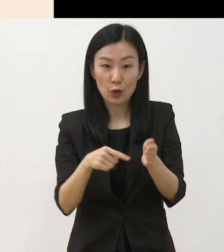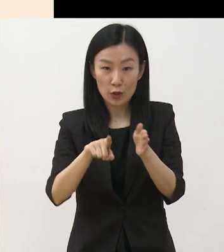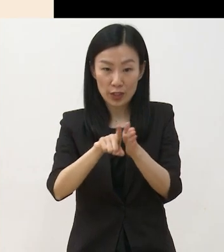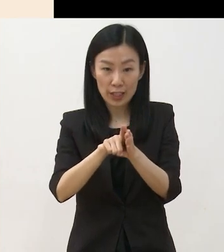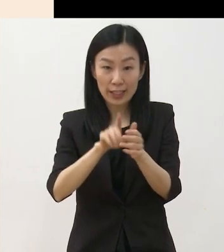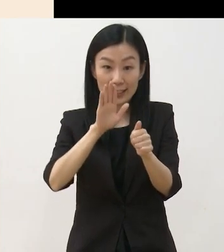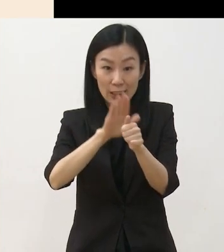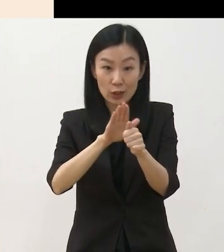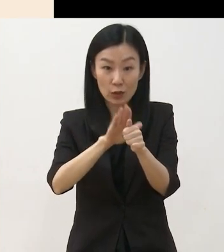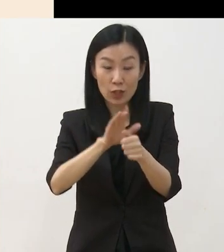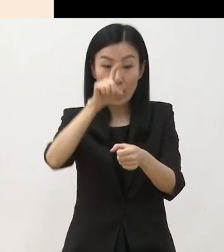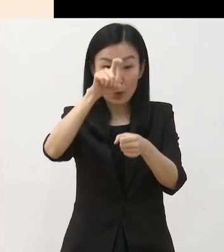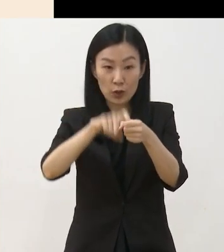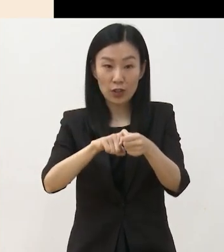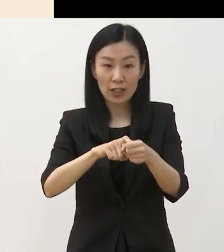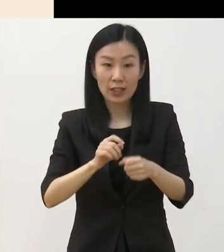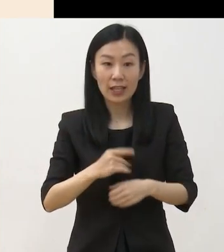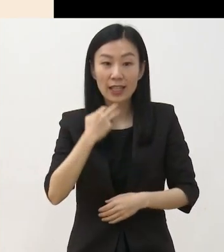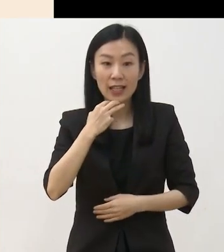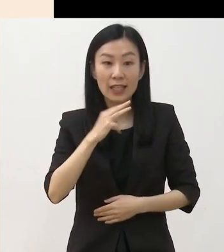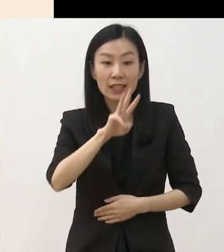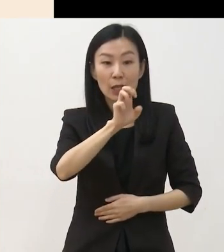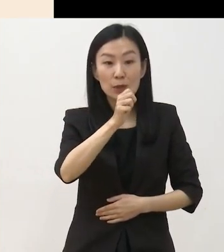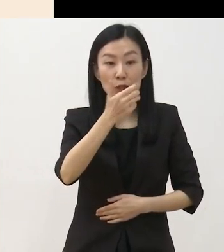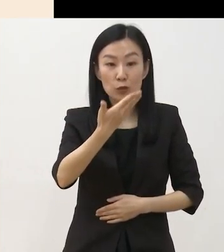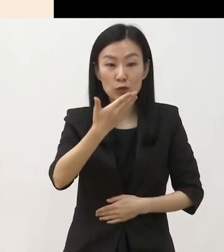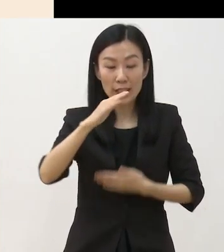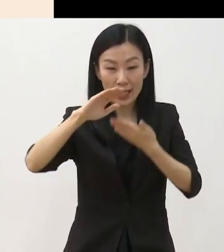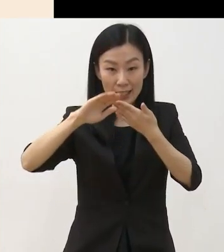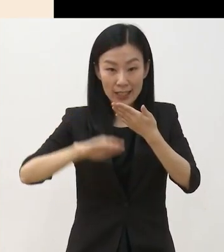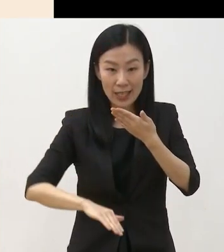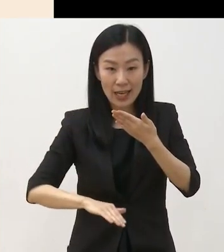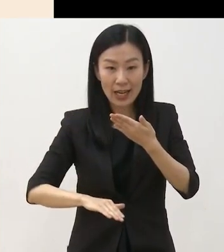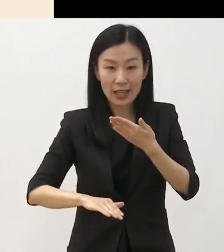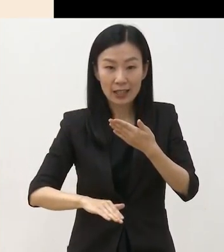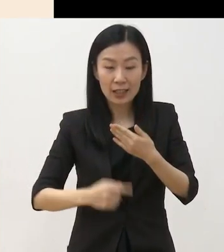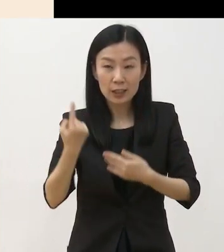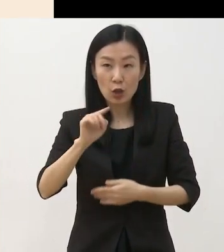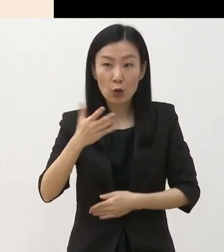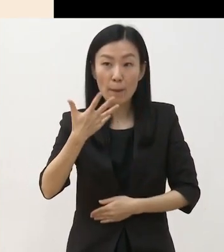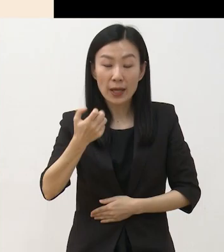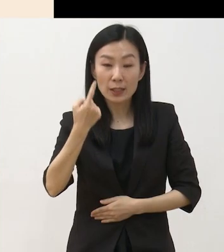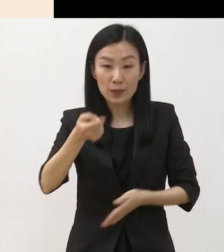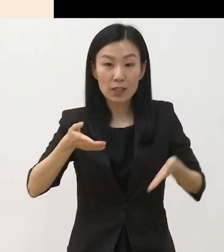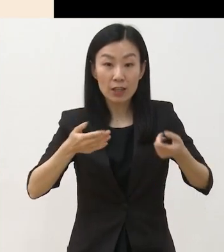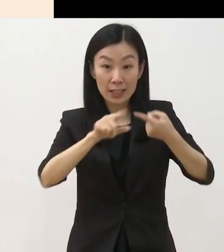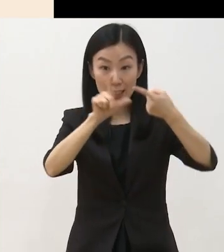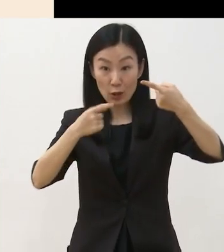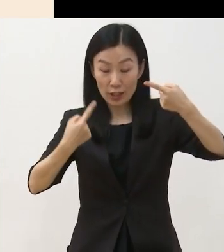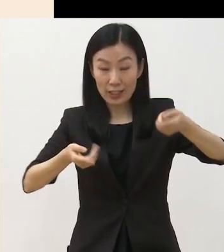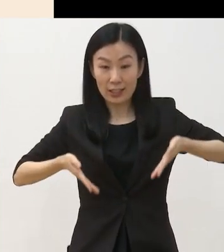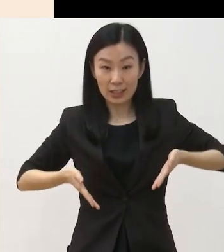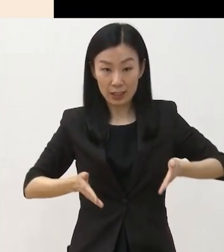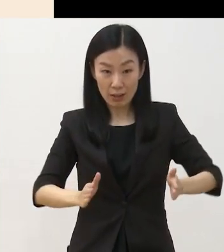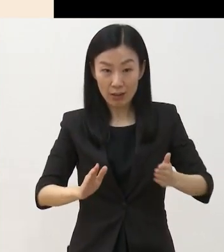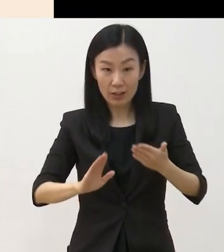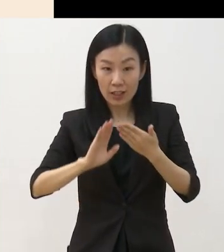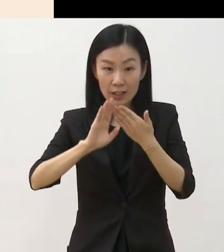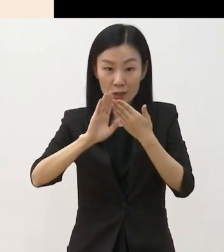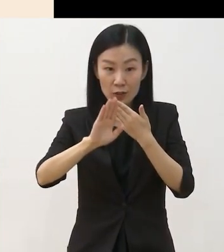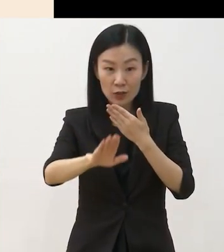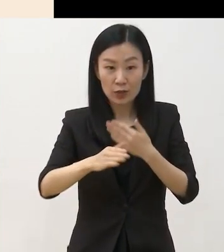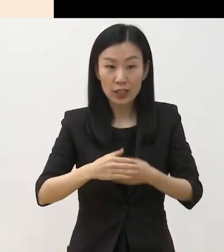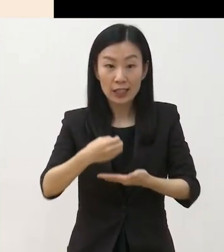목적이 있는데요 만 39세 이하의 81년 1월 1일 이후 출생자로서 지원 신청일